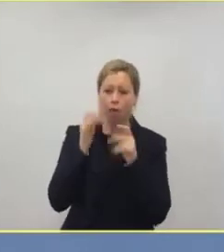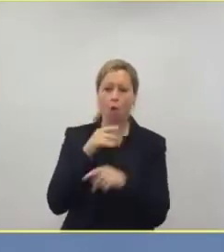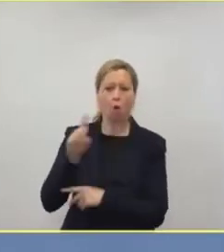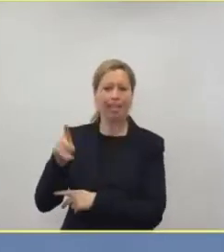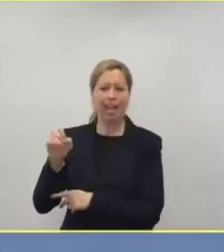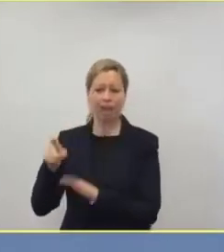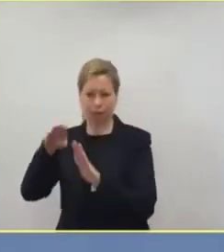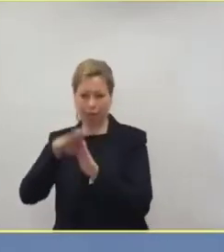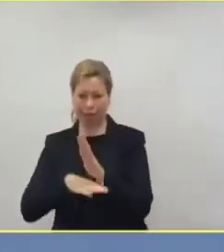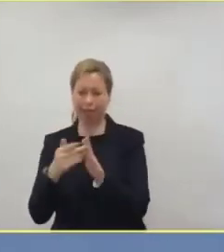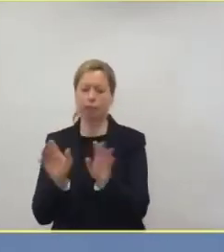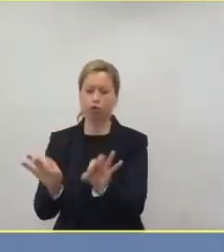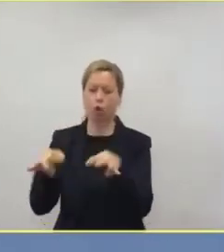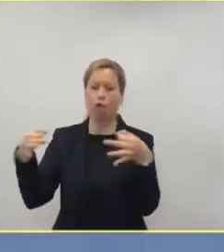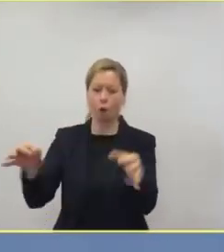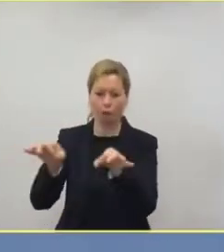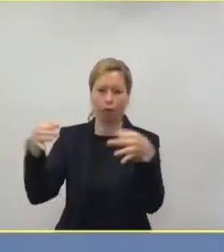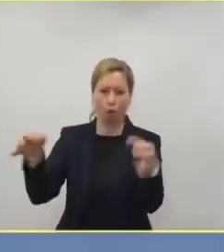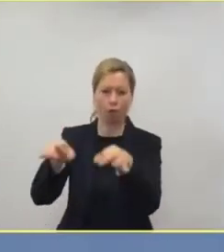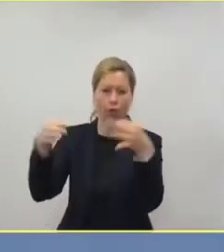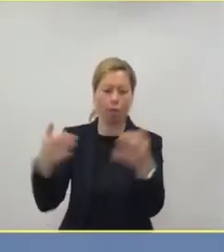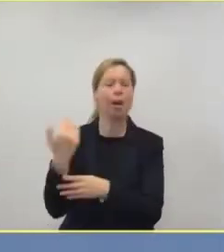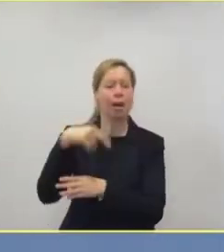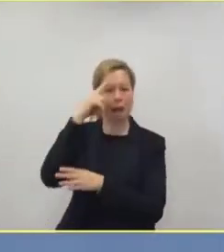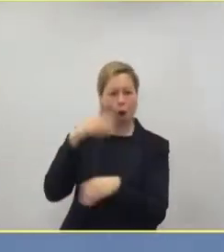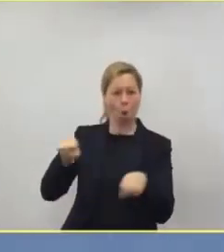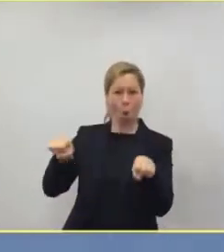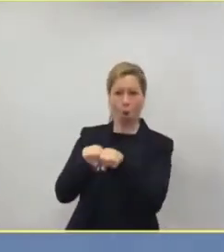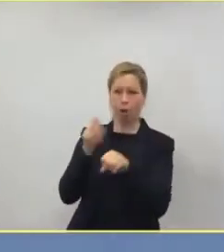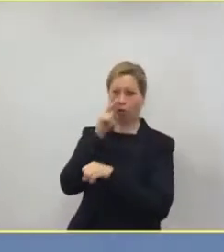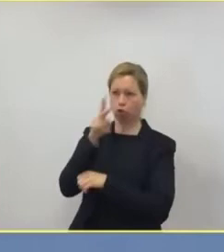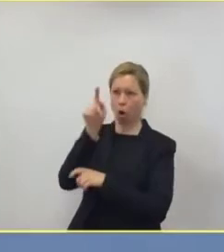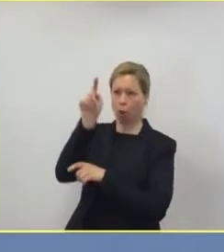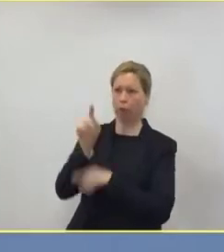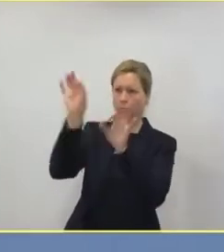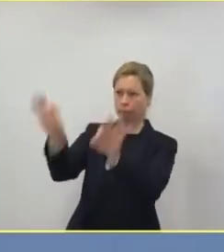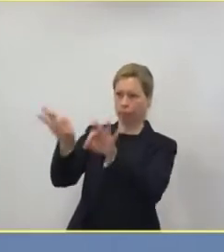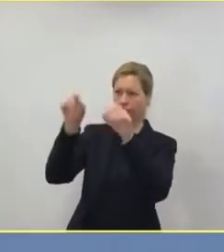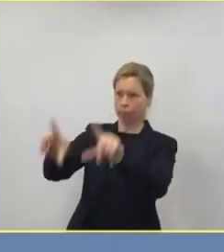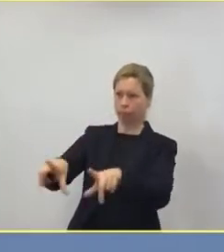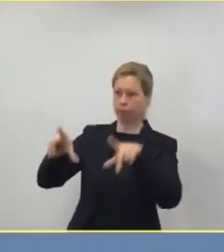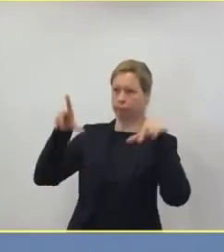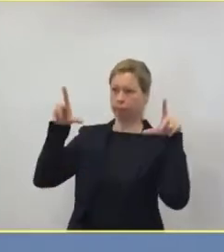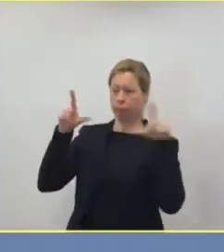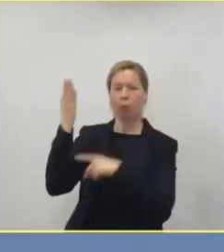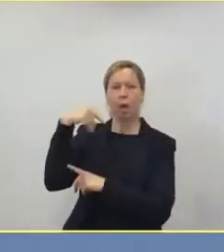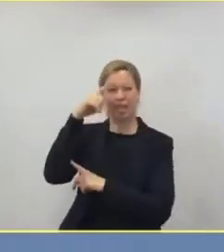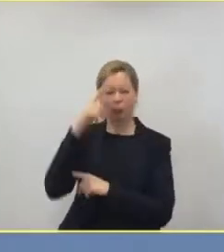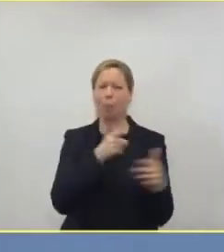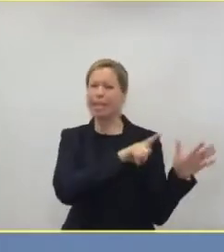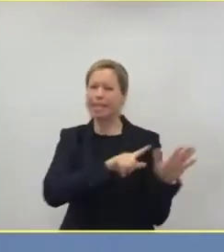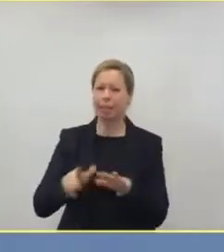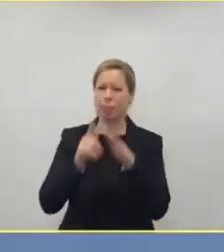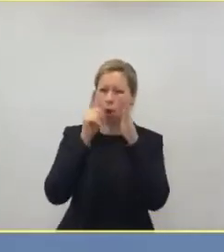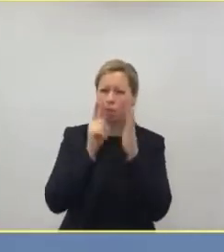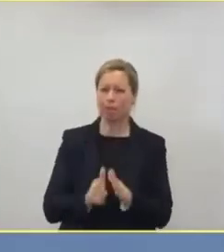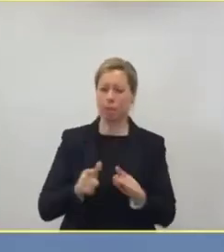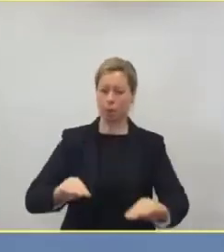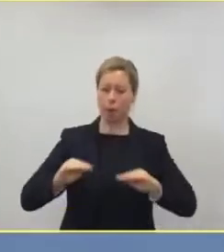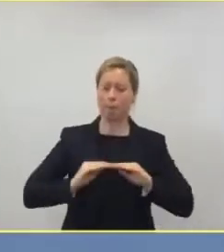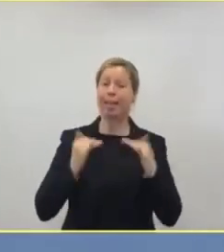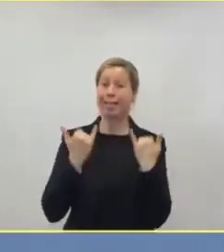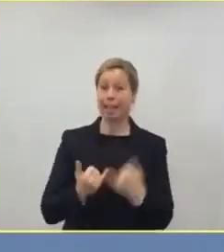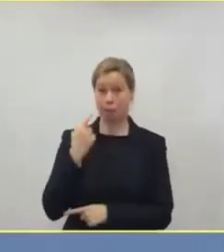Sie können das aber auch online einblicken, sofort klicken und DIVI-Intensivregister. Ich glaube, ca. 7.700 Betten sind frei.